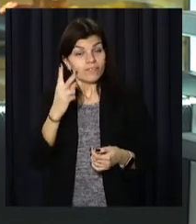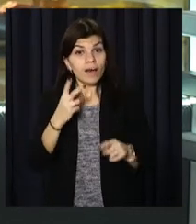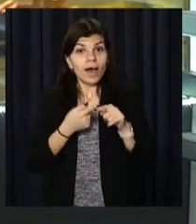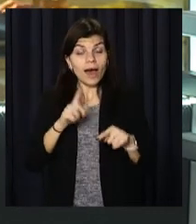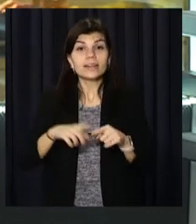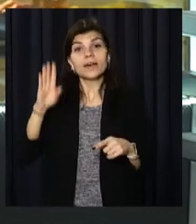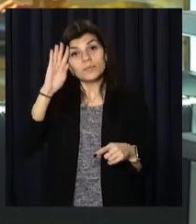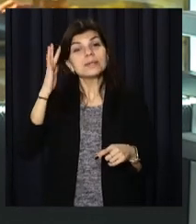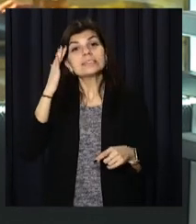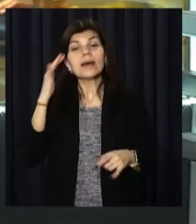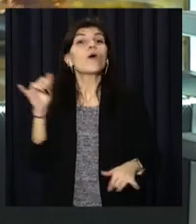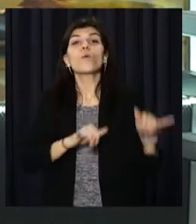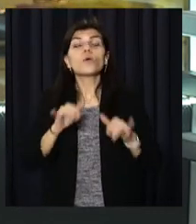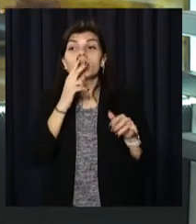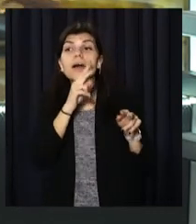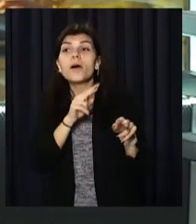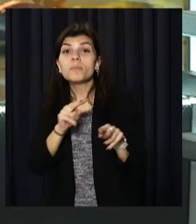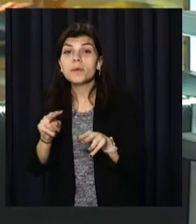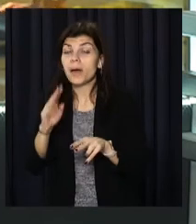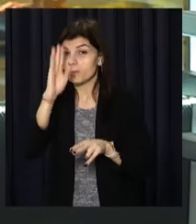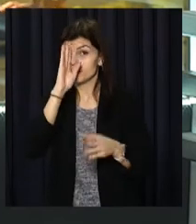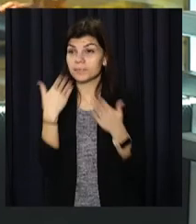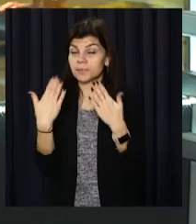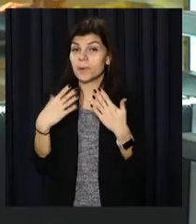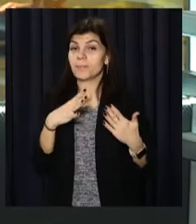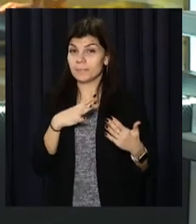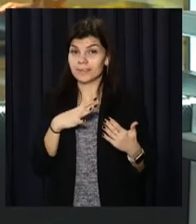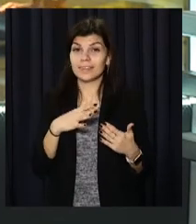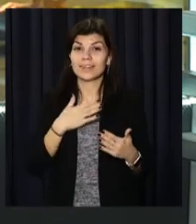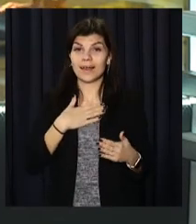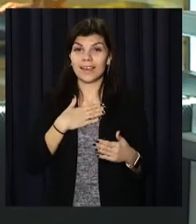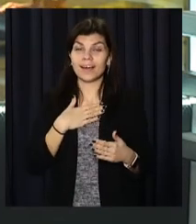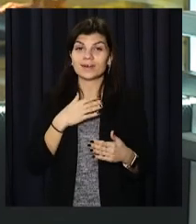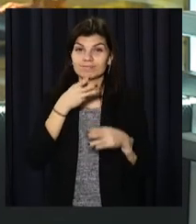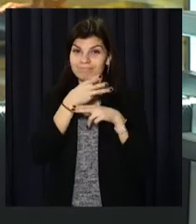які профінансують проєкт. Спілкувався з хлопцями наш Олександр Тущенко.